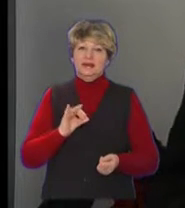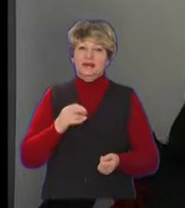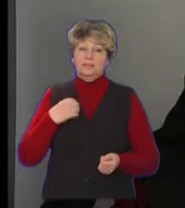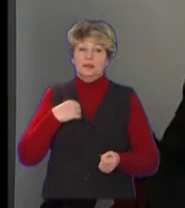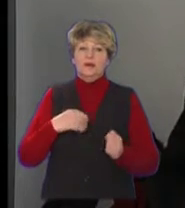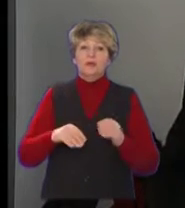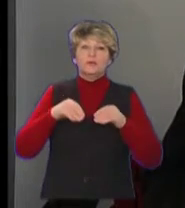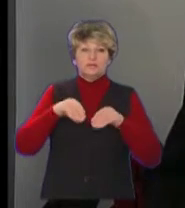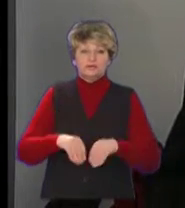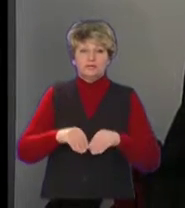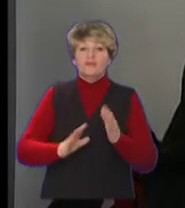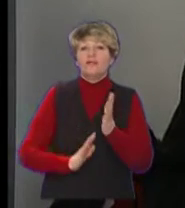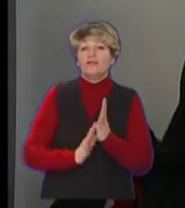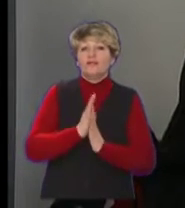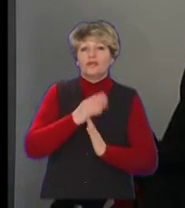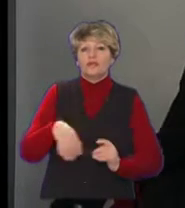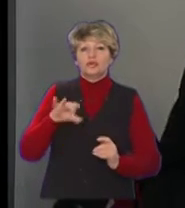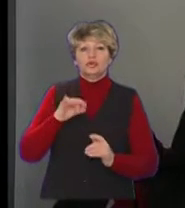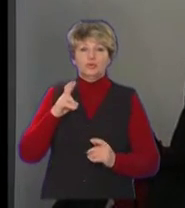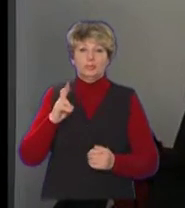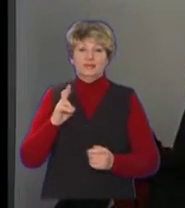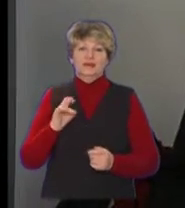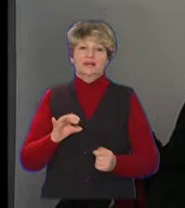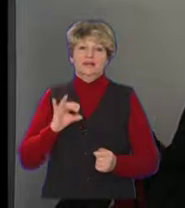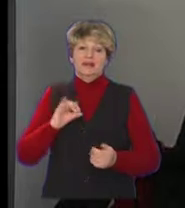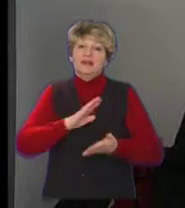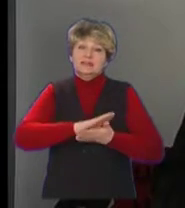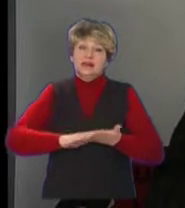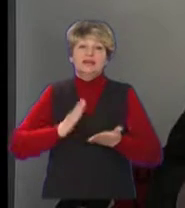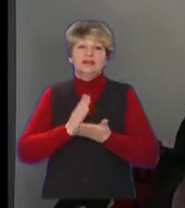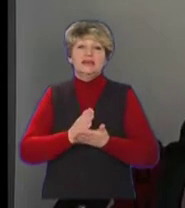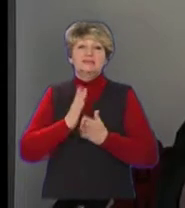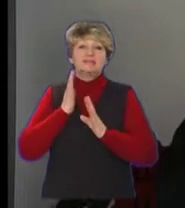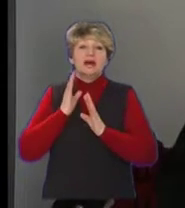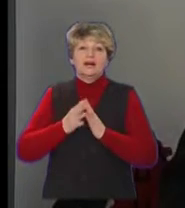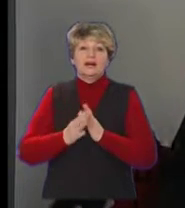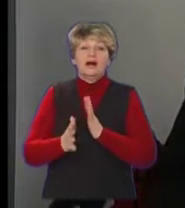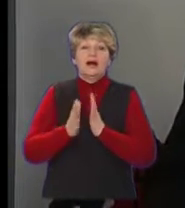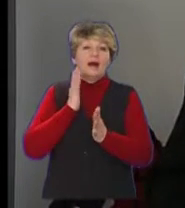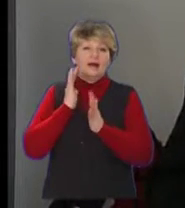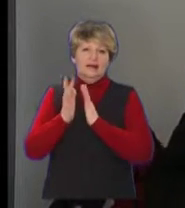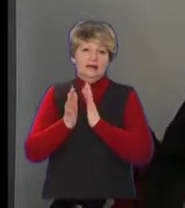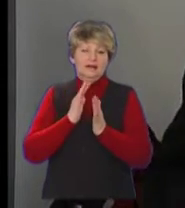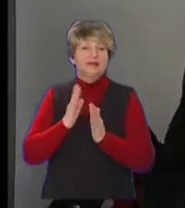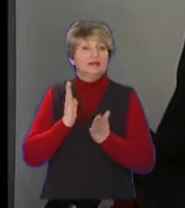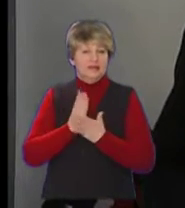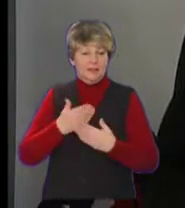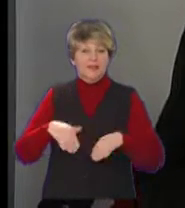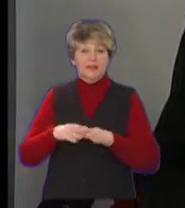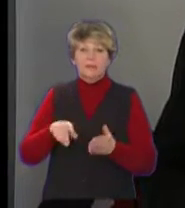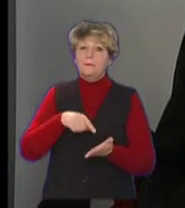І посадили Дуб Вільної України у Бидгощі, в алеї, Дубова алея, у нас таке місце є,